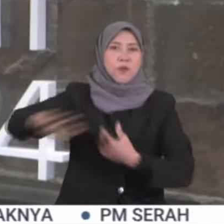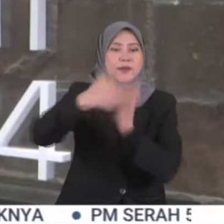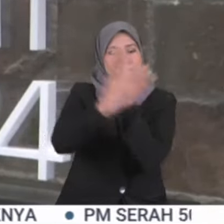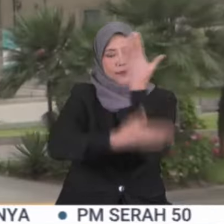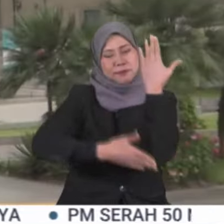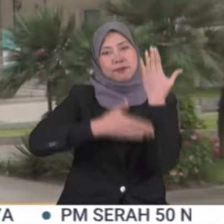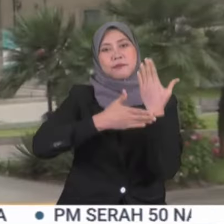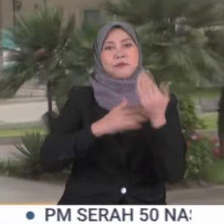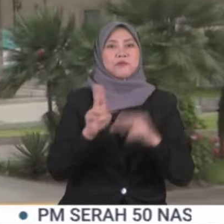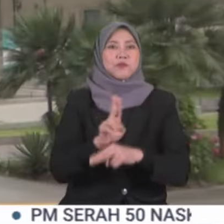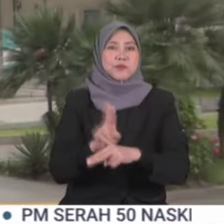Terima kasih. Terima